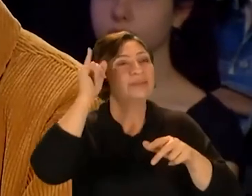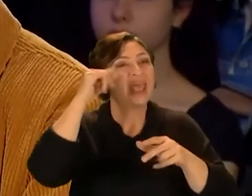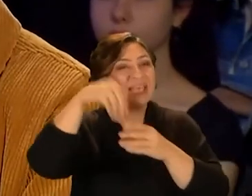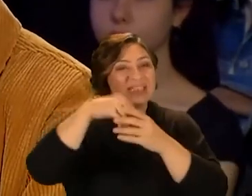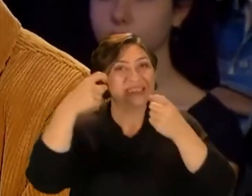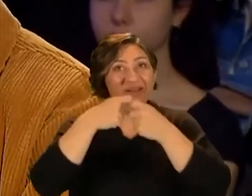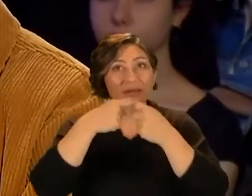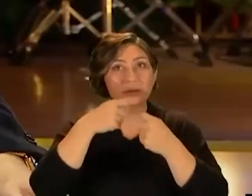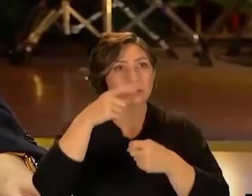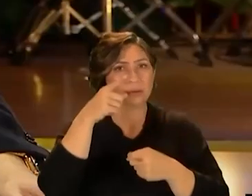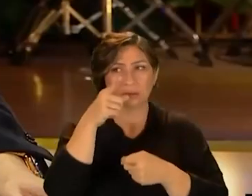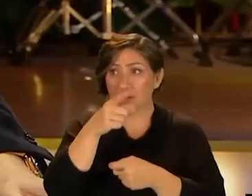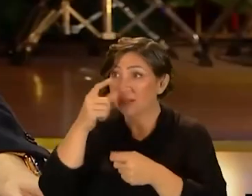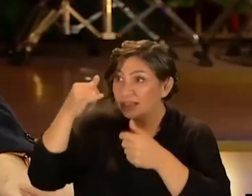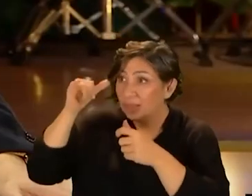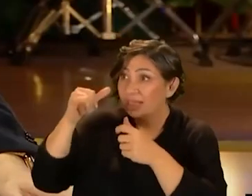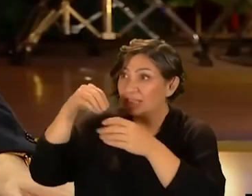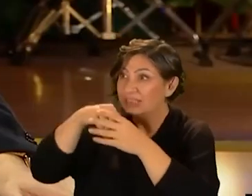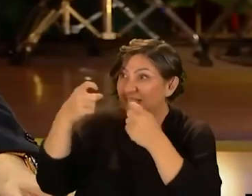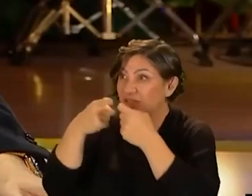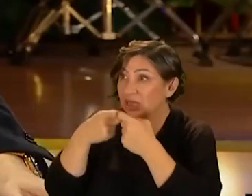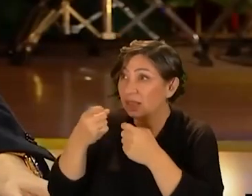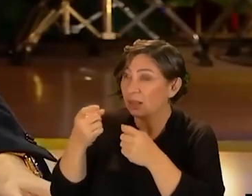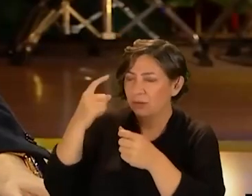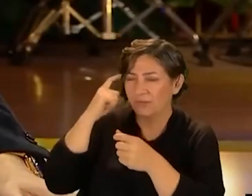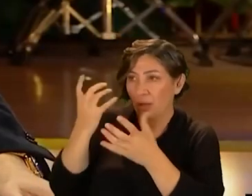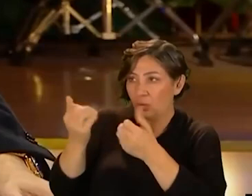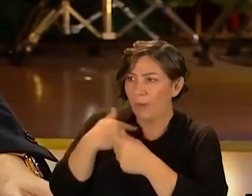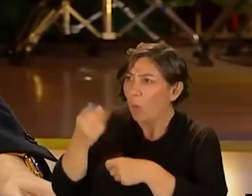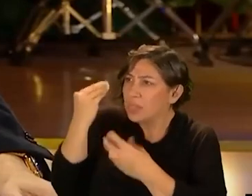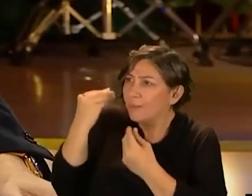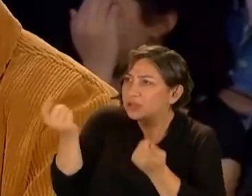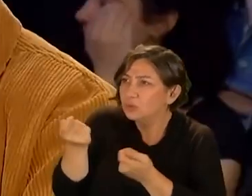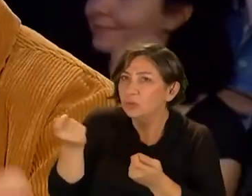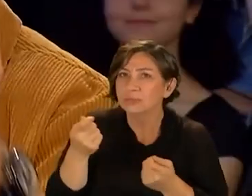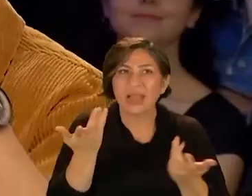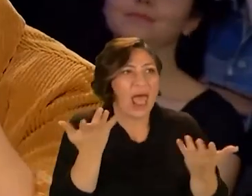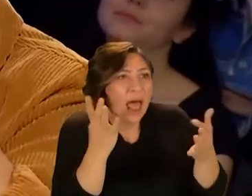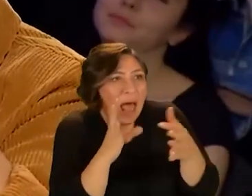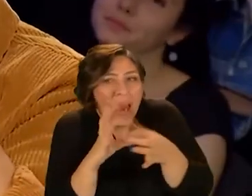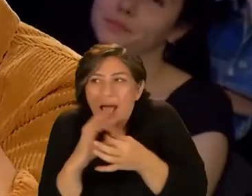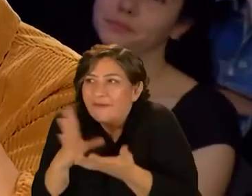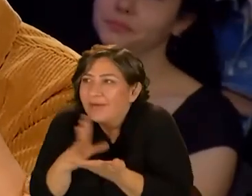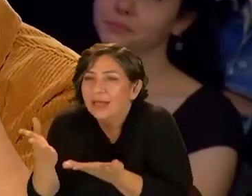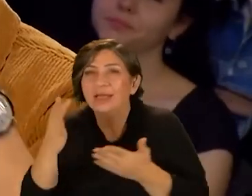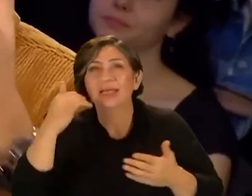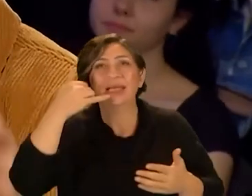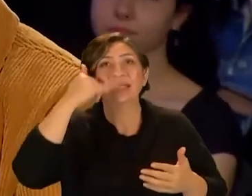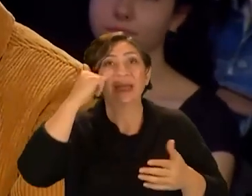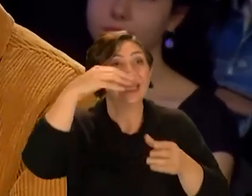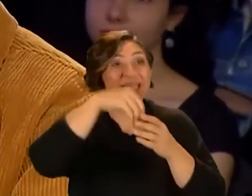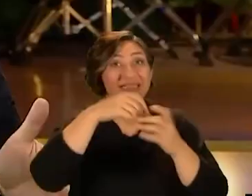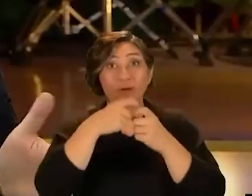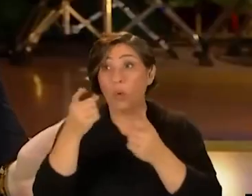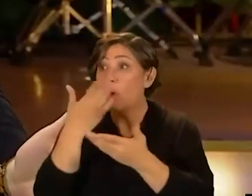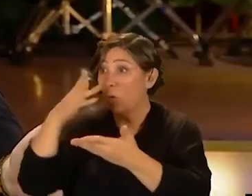yazdığım bir şarkı bu. Sen İspanya İç Savaşı'ndan ilham alıyorsun. Ben onu anlamaya çalışıyorum. için zaten. Evet. Ne alakan var senin İspanya İç İspanya İç